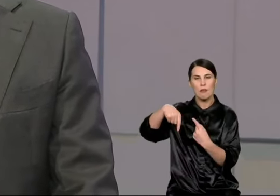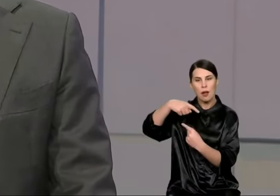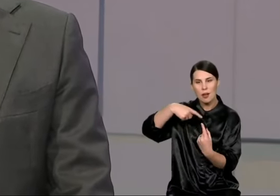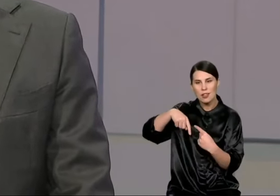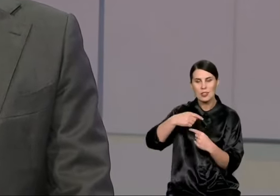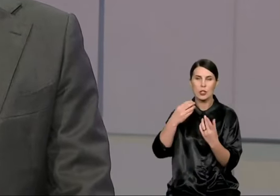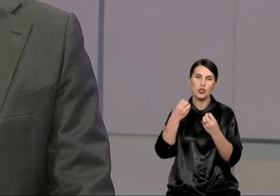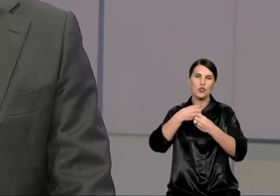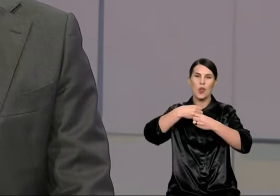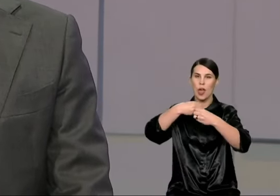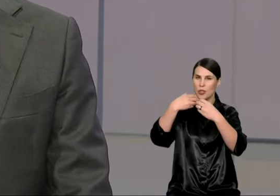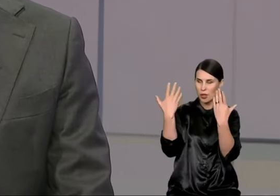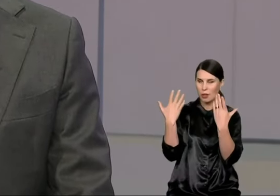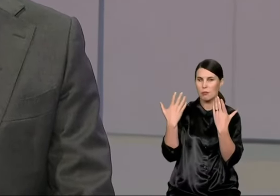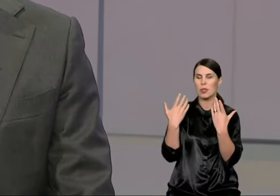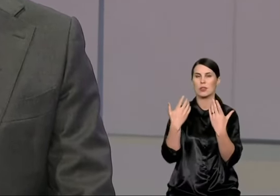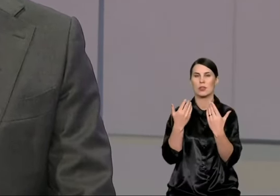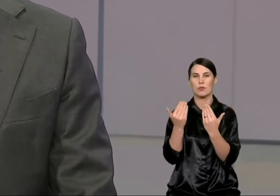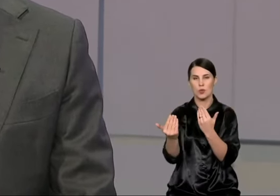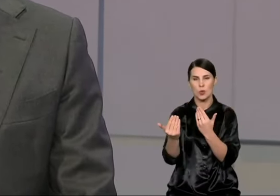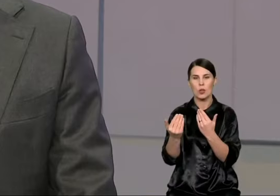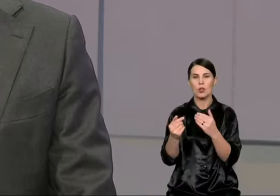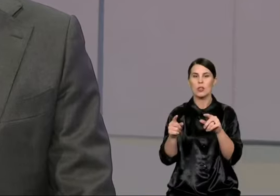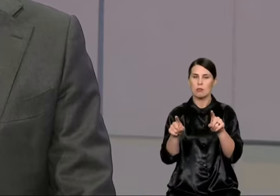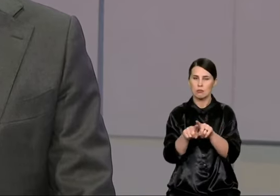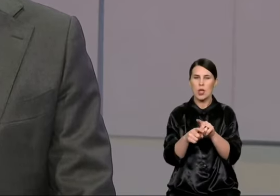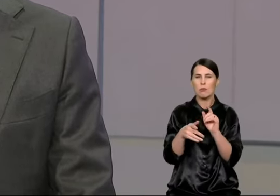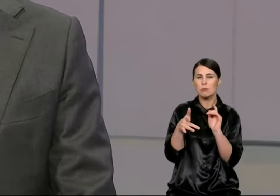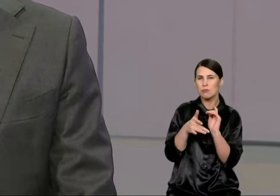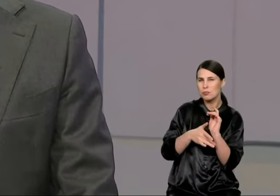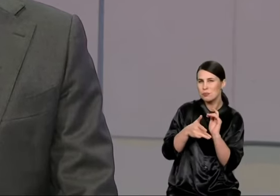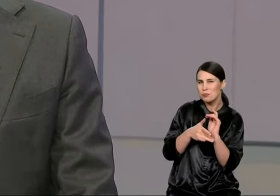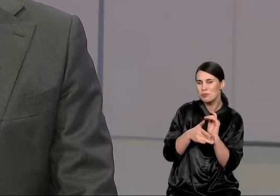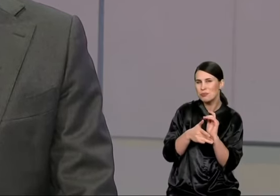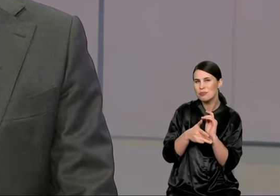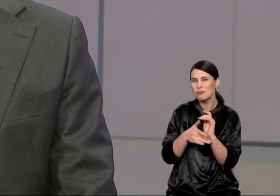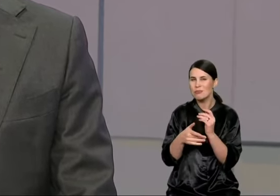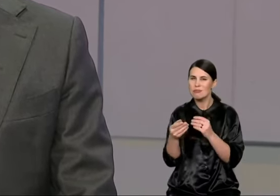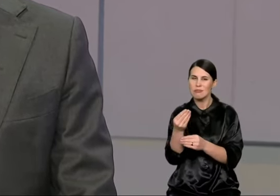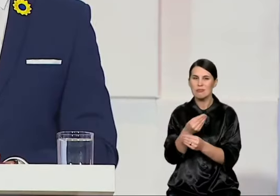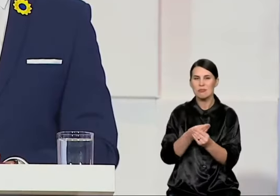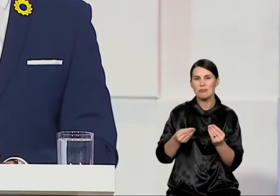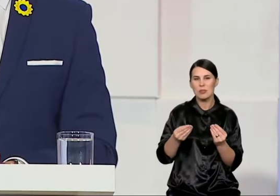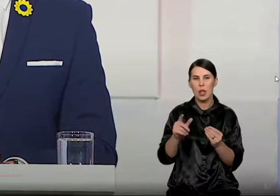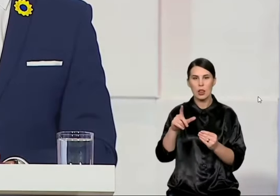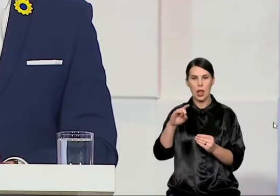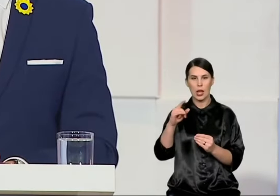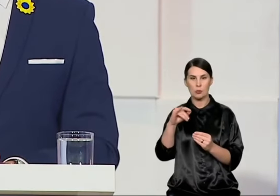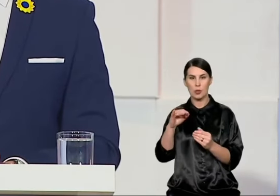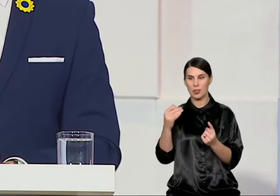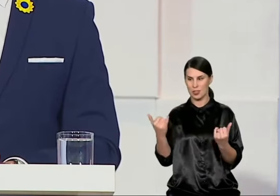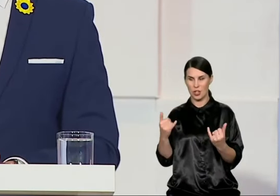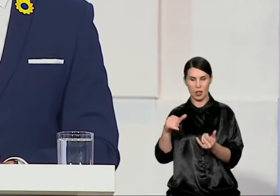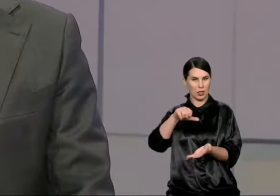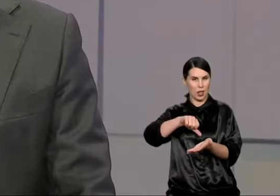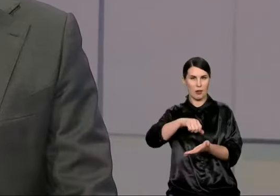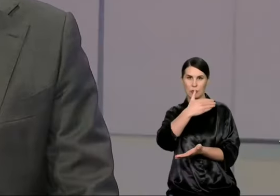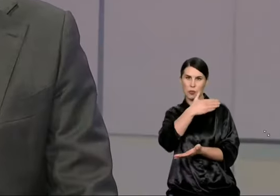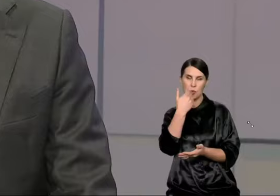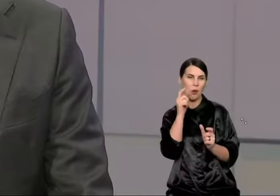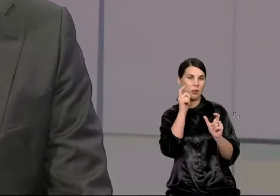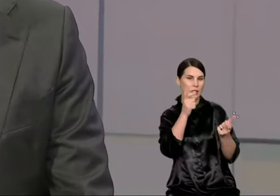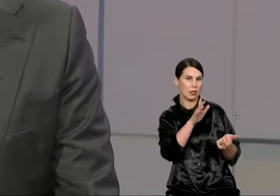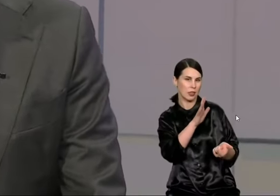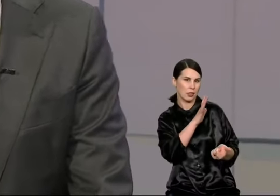darželiai. Ir čia yra ir korumpavimosi elementų daug. Nu, Landsbergio neturim, nesakysi saimšį. Tai yra,